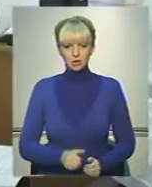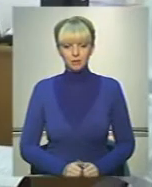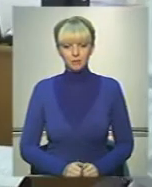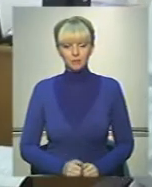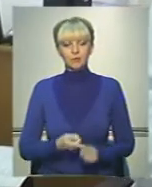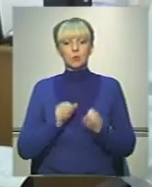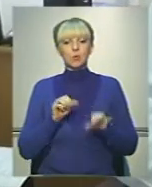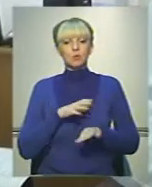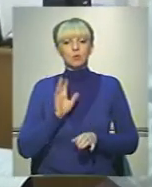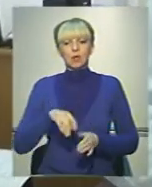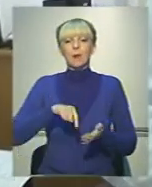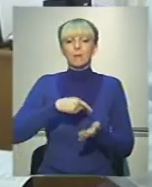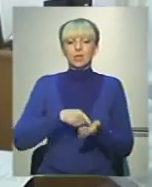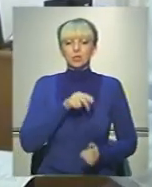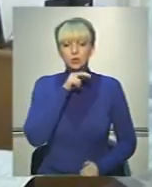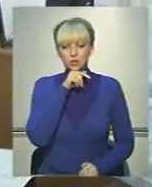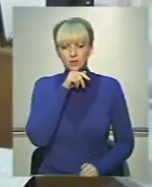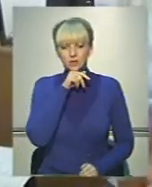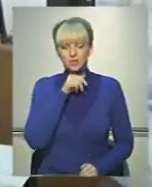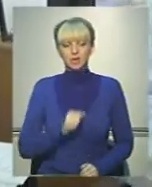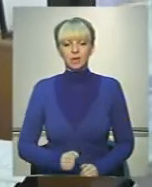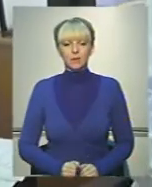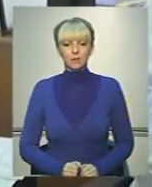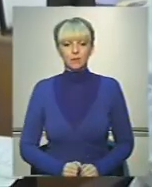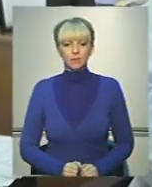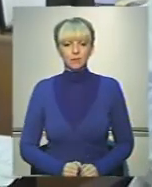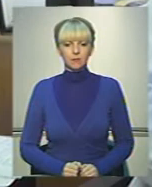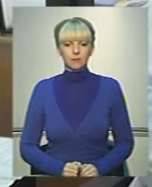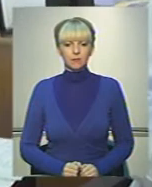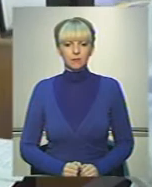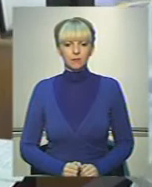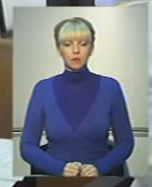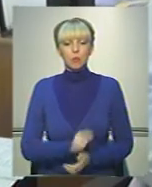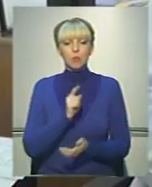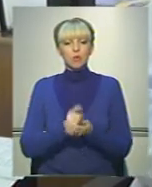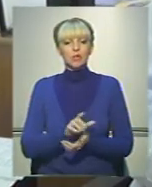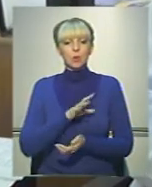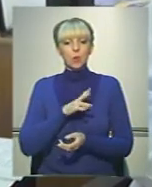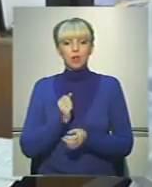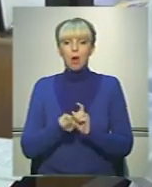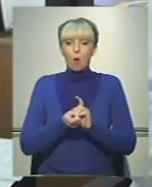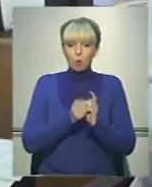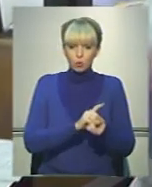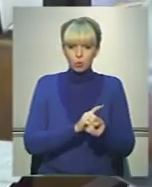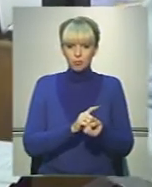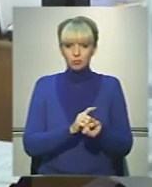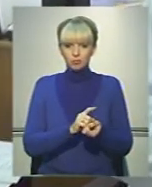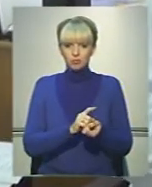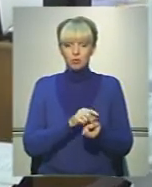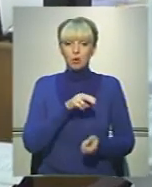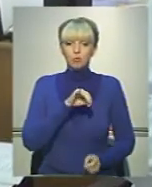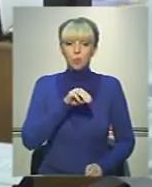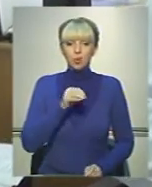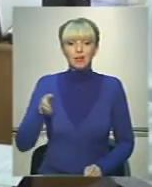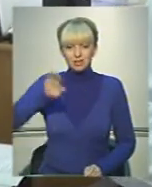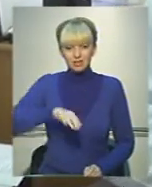Це може бути, навіть місто Чернівці повинно би було бути наоборот. Як би сказати, путило,